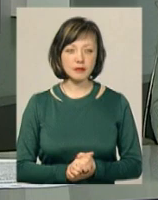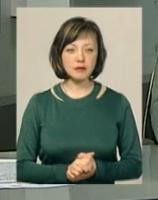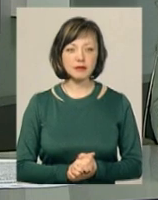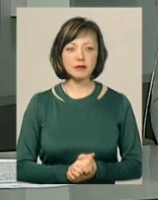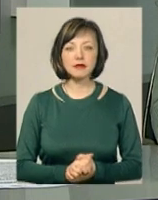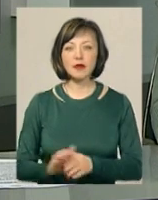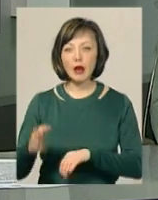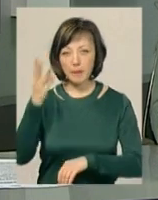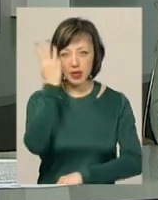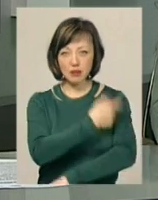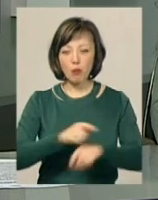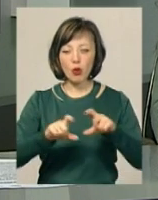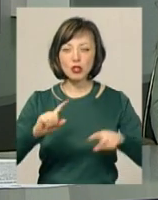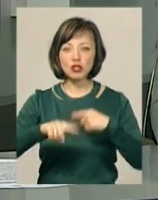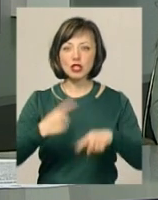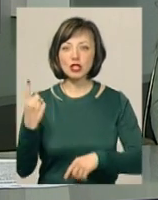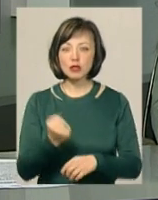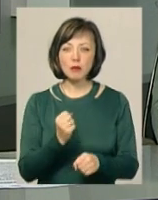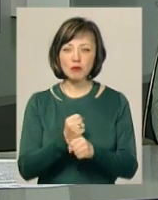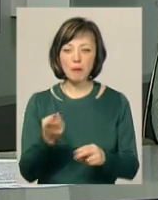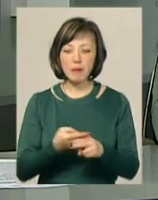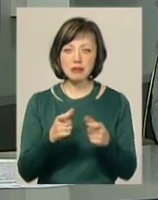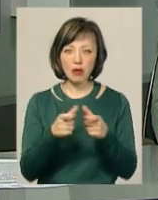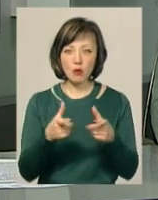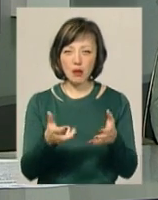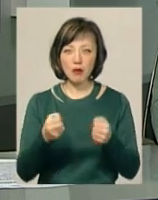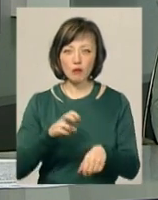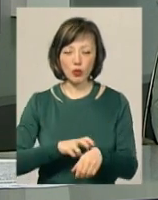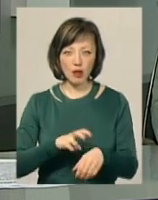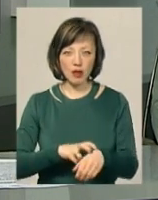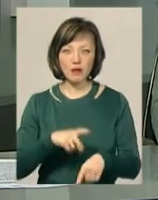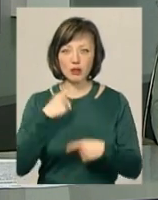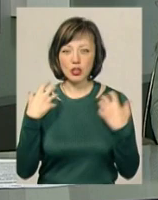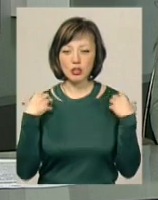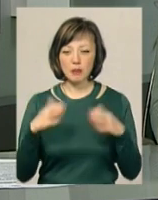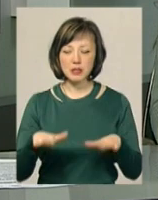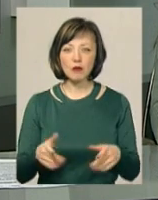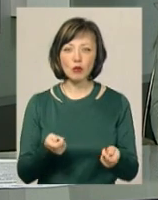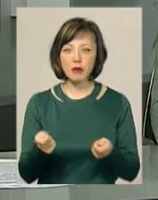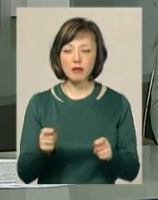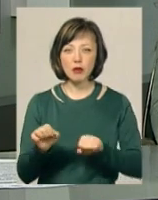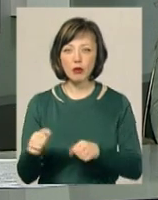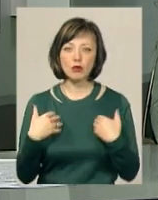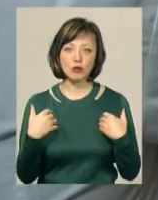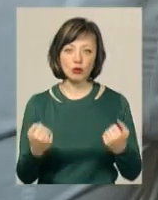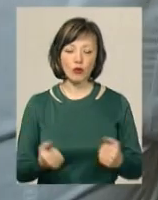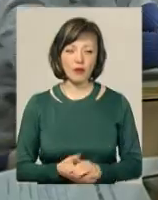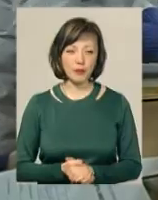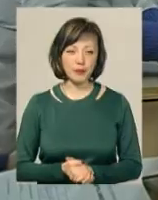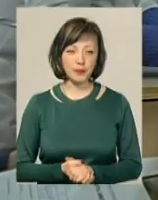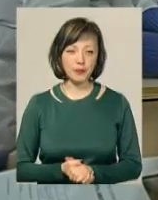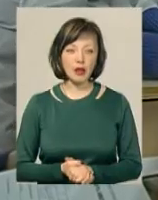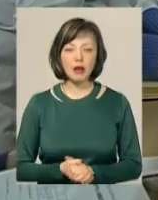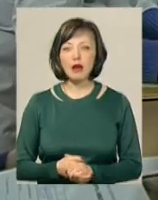Хмельницькі поліклініки за тиждень працюватимуть без талонів на прийом до лікарів, запевнив начальник місцевого управління охорони здоров'я Борис Ткач.